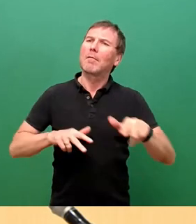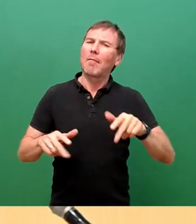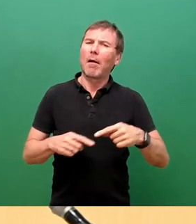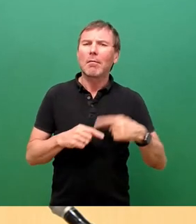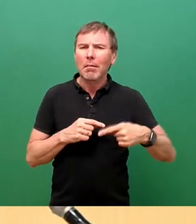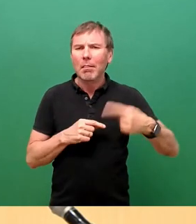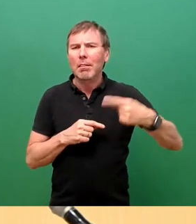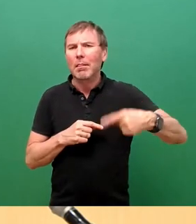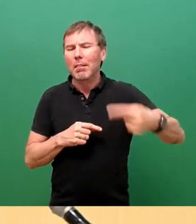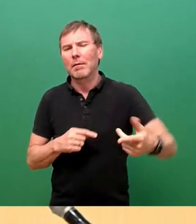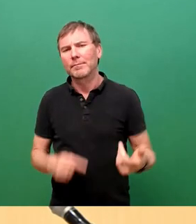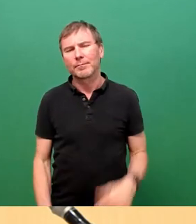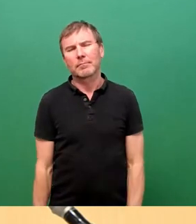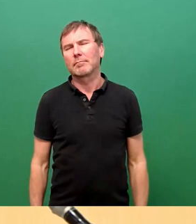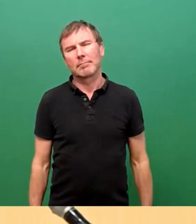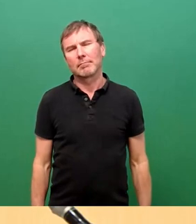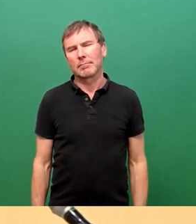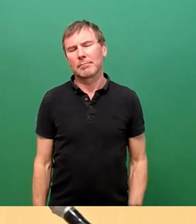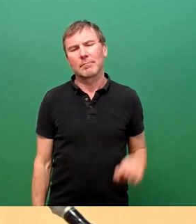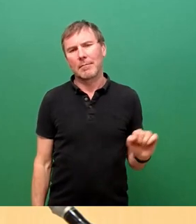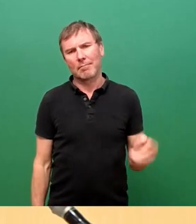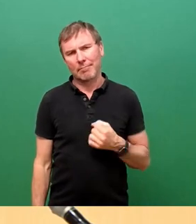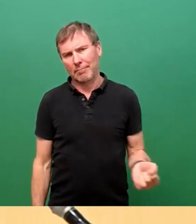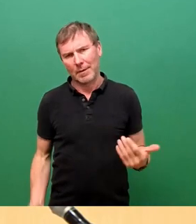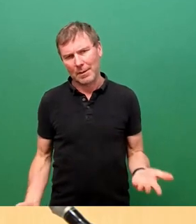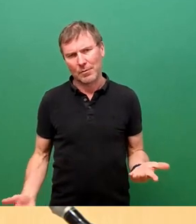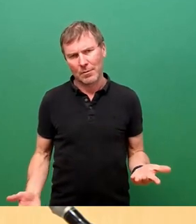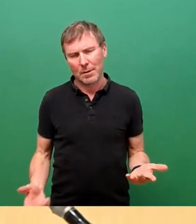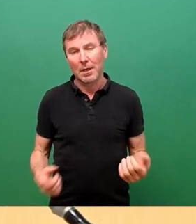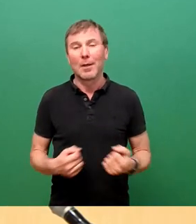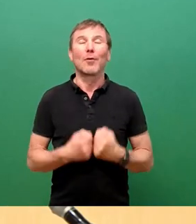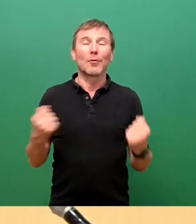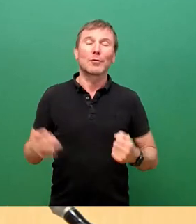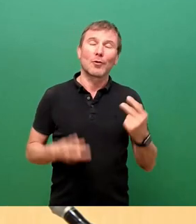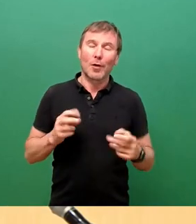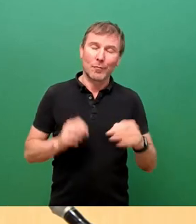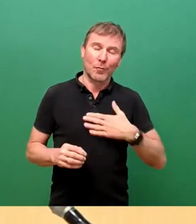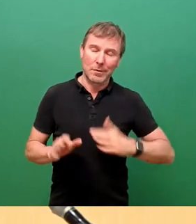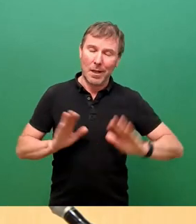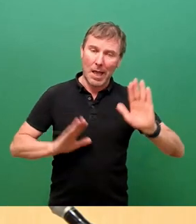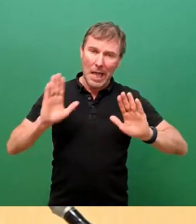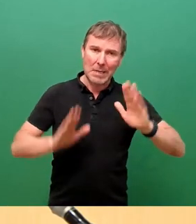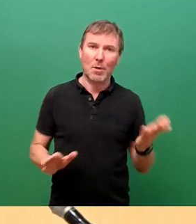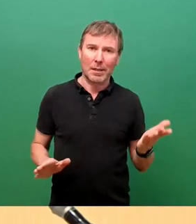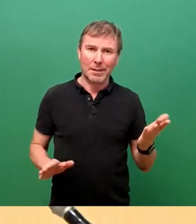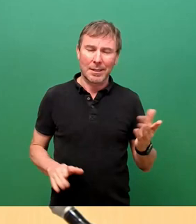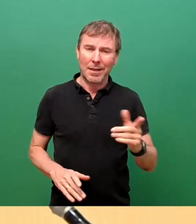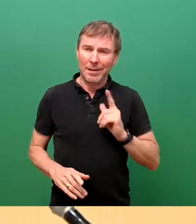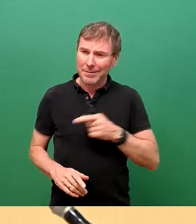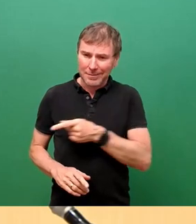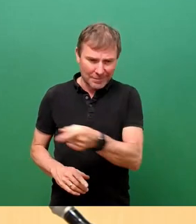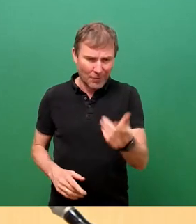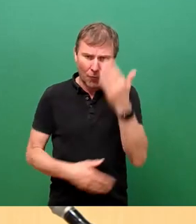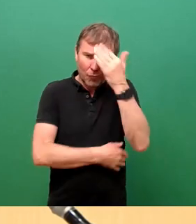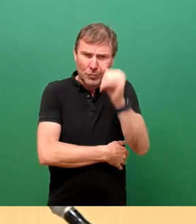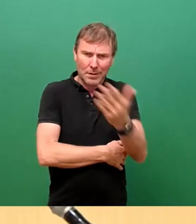Zustand mehr und ich glaube, das ist ein viel größerer Schaden auch für unsere Demokratie, als sich der ein oder andere hier vorstellt. Wir reden